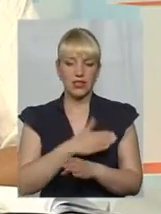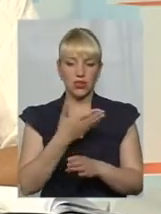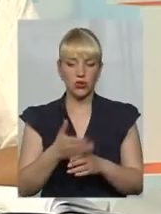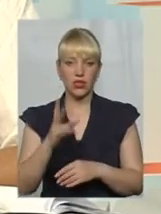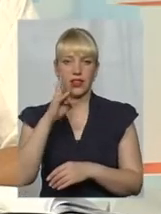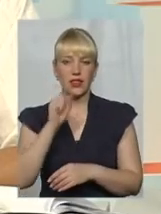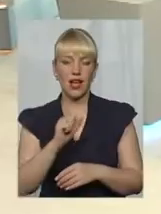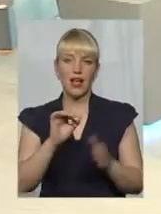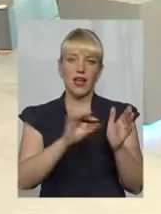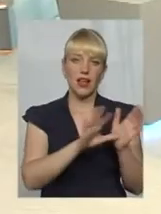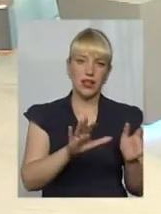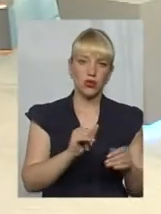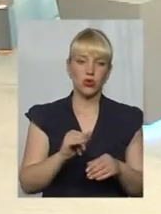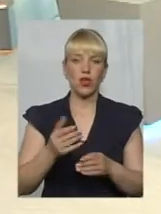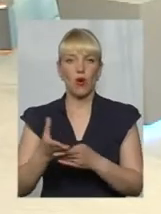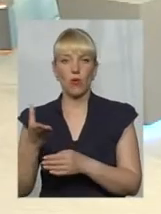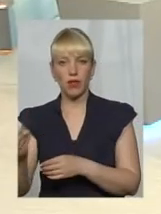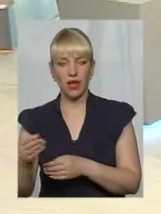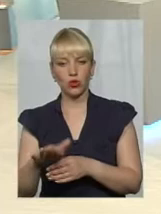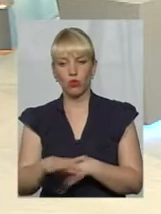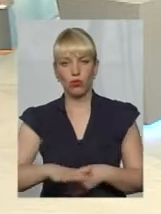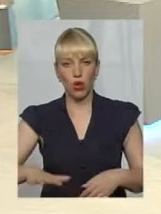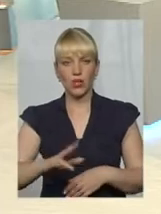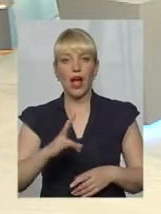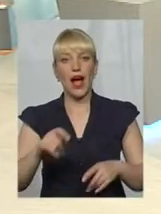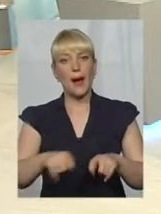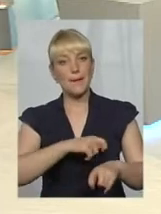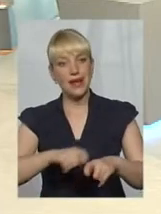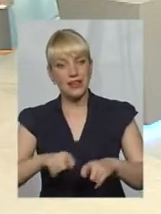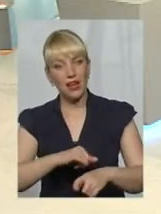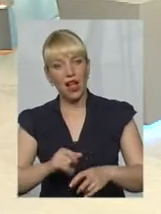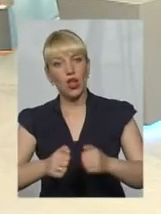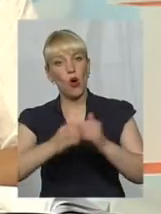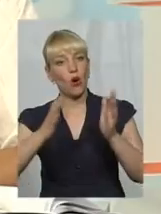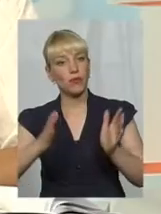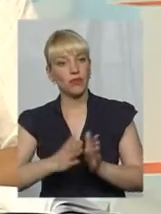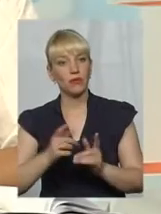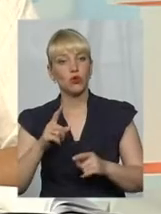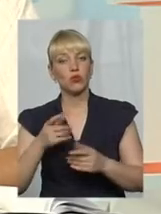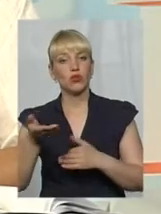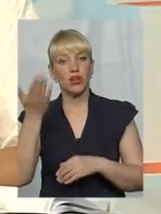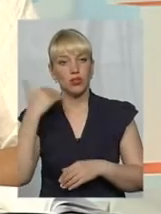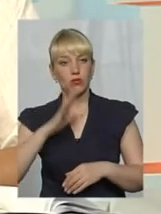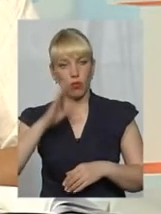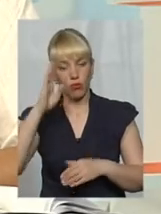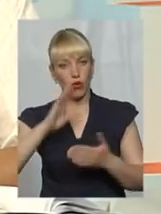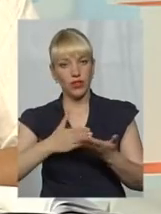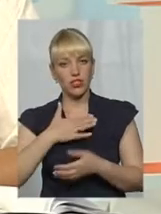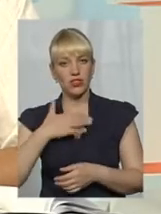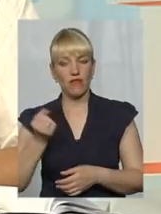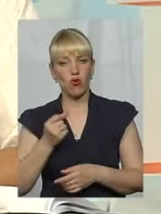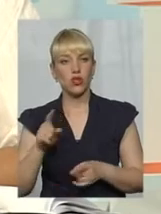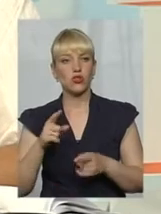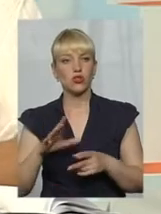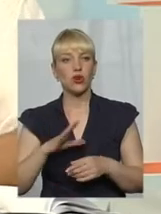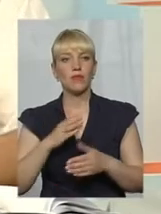на зарплату, так? матеріали і все інше, і навіть об'єми, тому що тоді така була політична воля, що тариф має мати